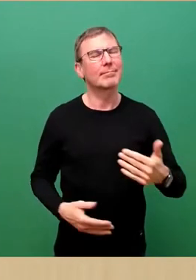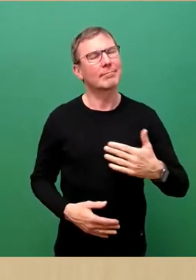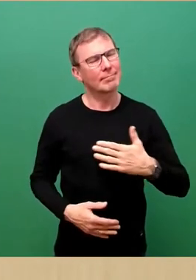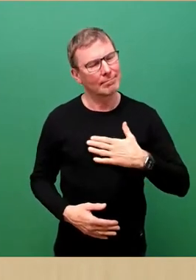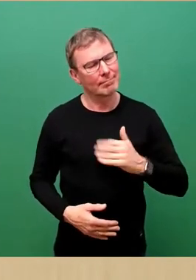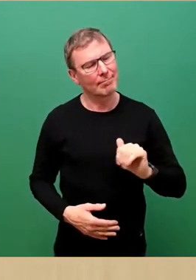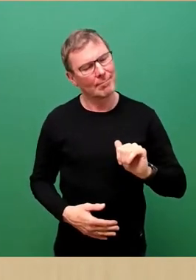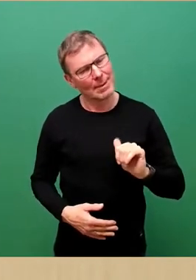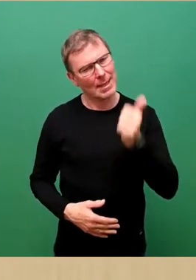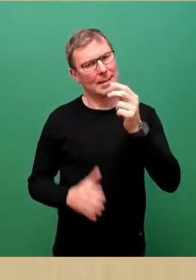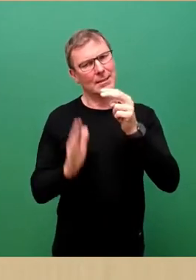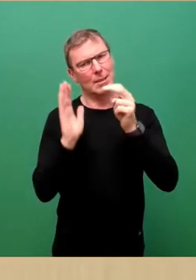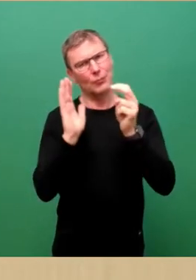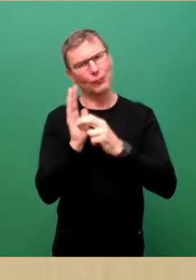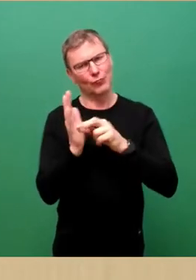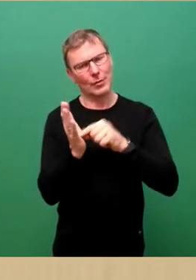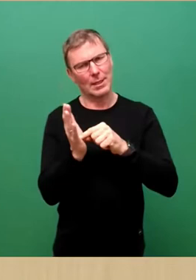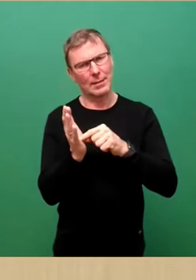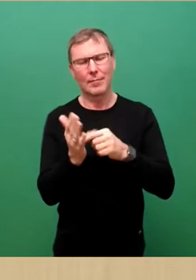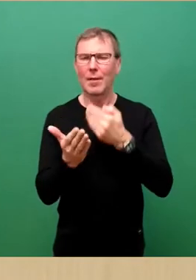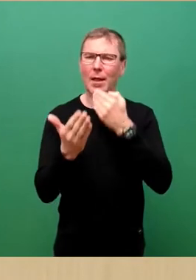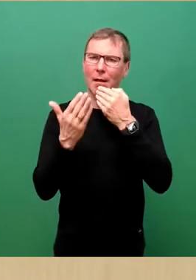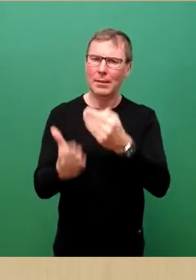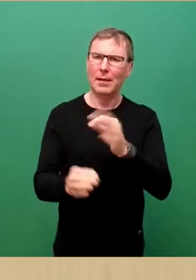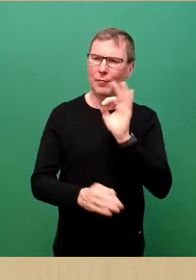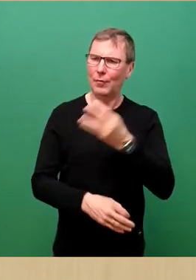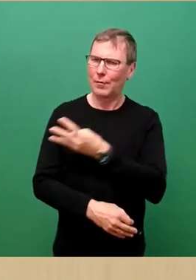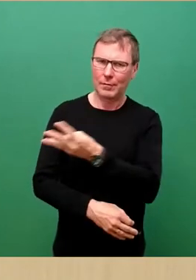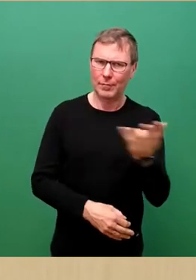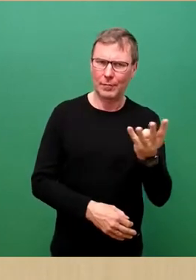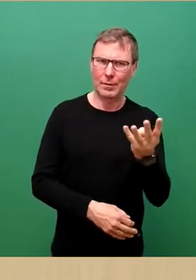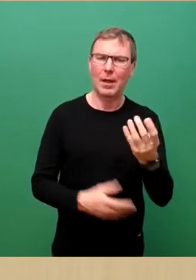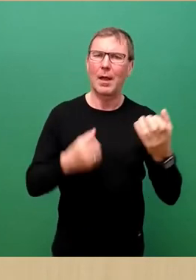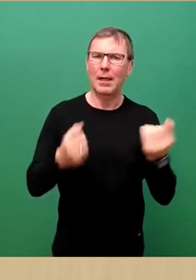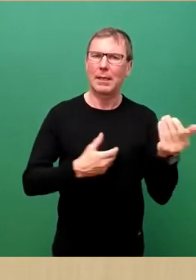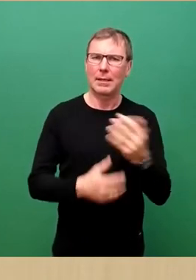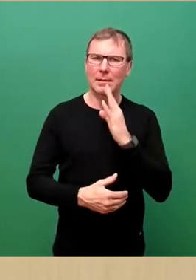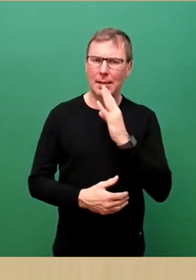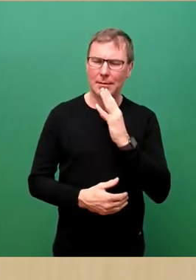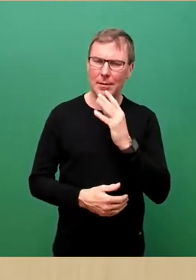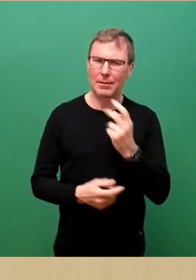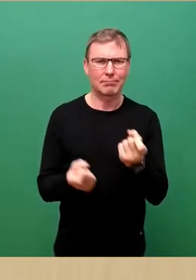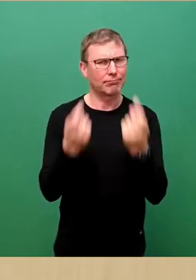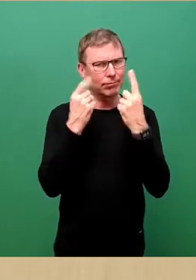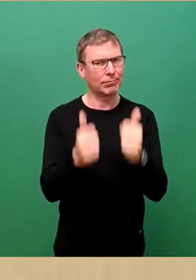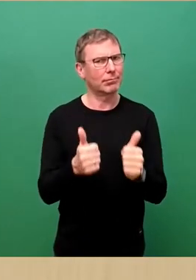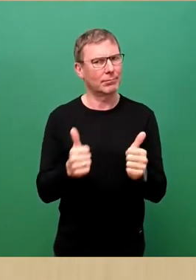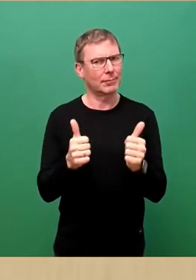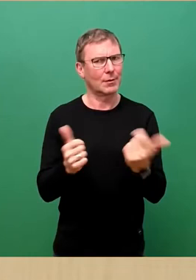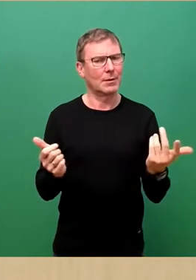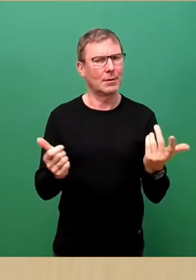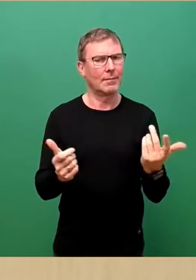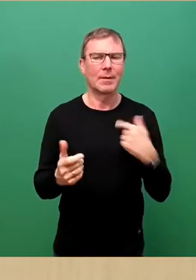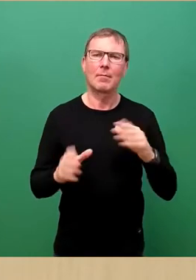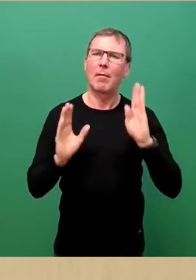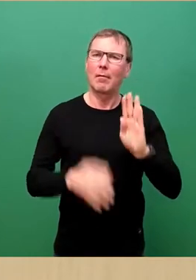Dank für die eindrücklichen Reden der Gastrednerinnen und Gastredner, die wir hier gerade eingangs dieser Debatte